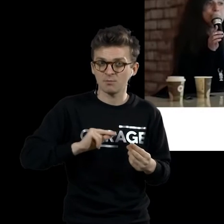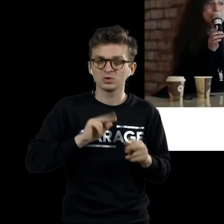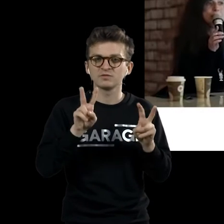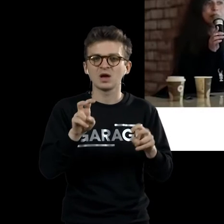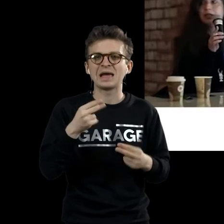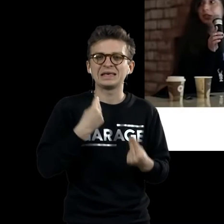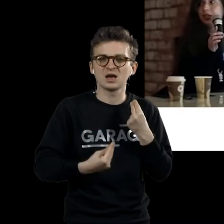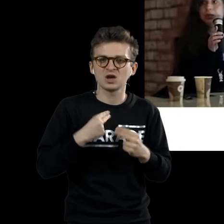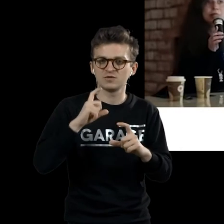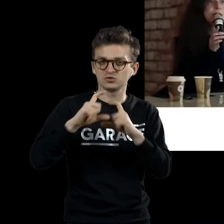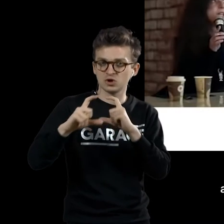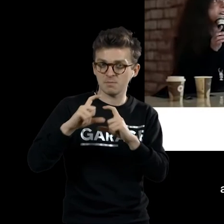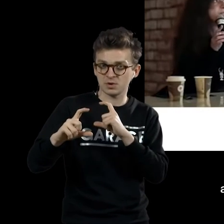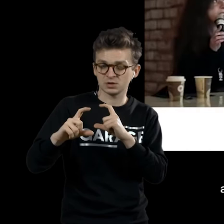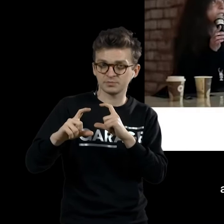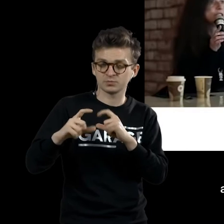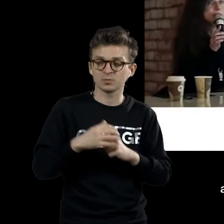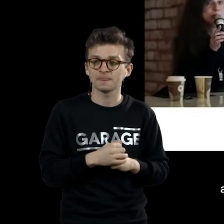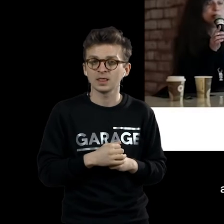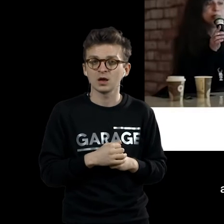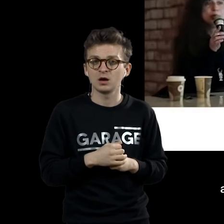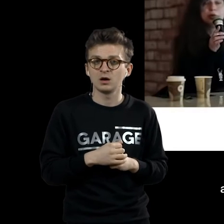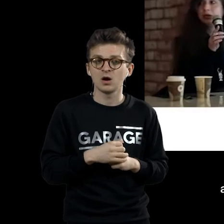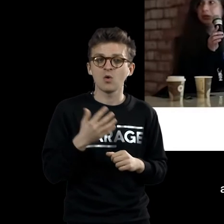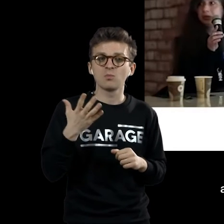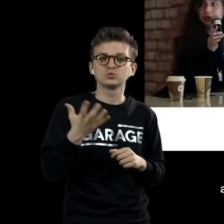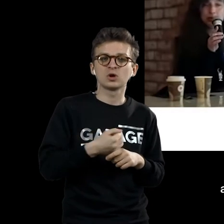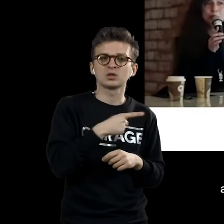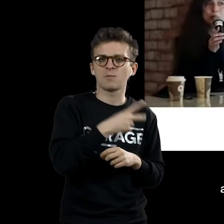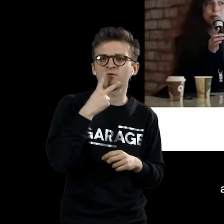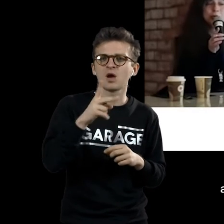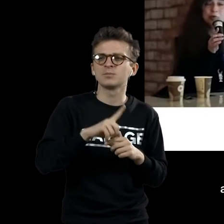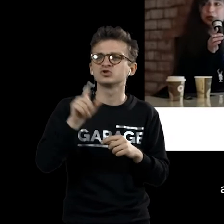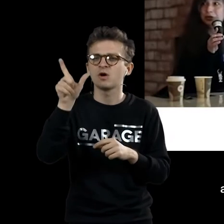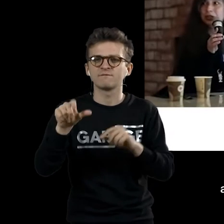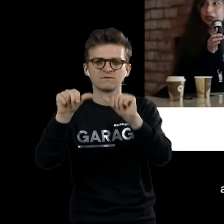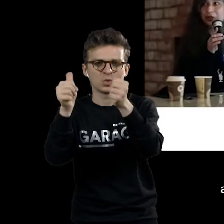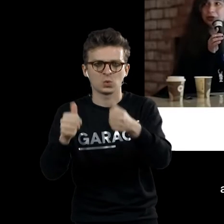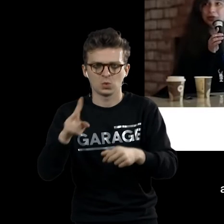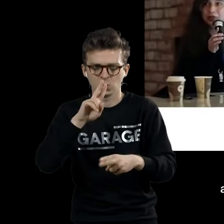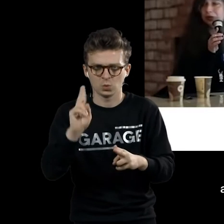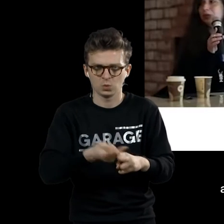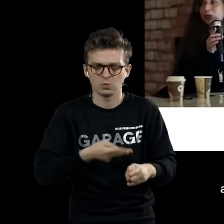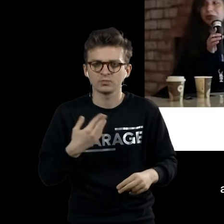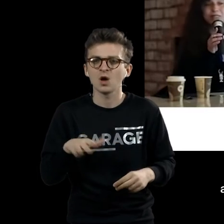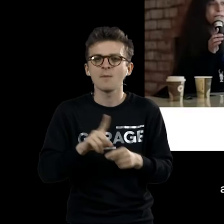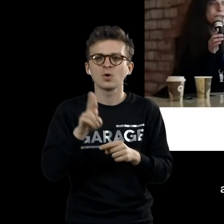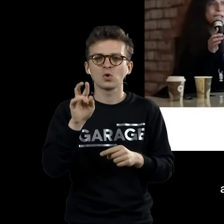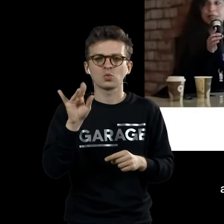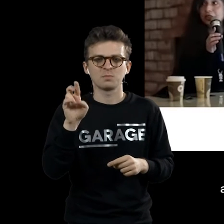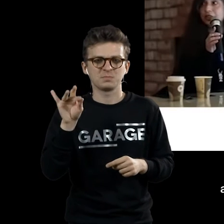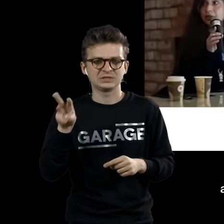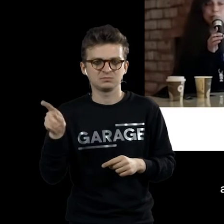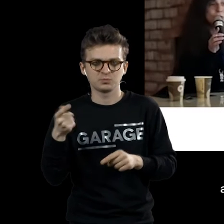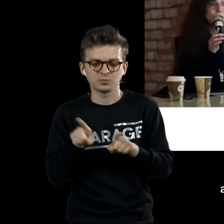называется она «Игроки в шахматы». Персонажи там все больше и больше утрачивают антропоморфность,